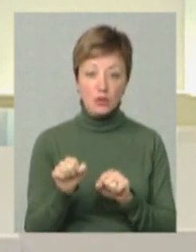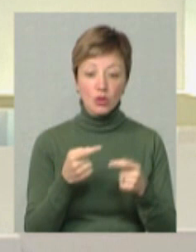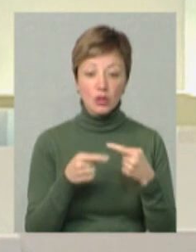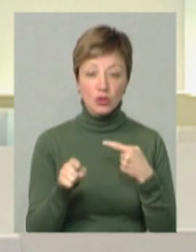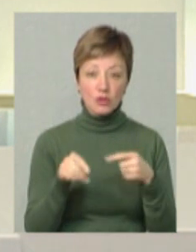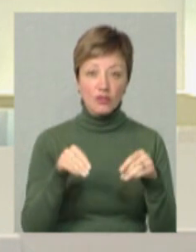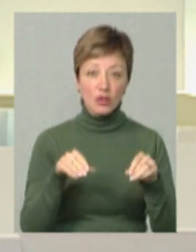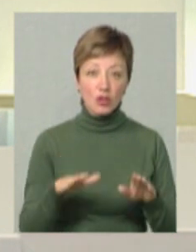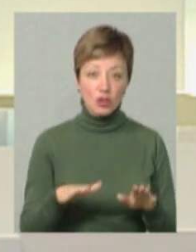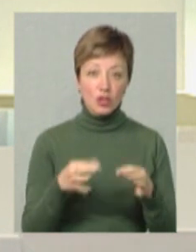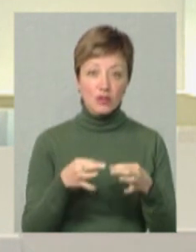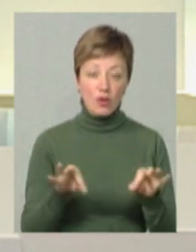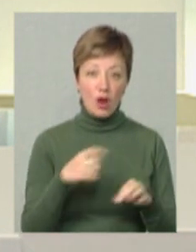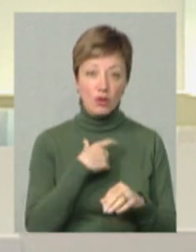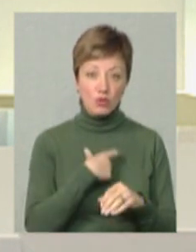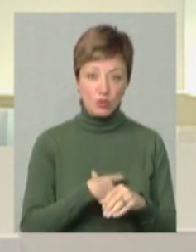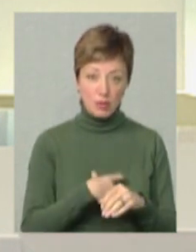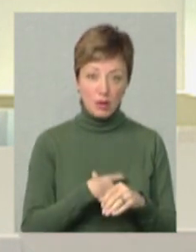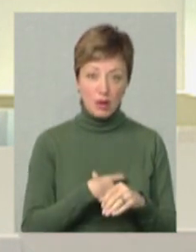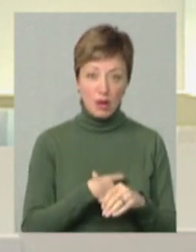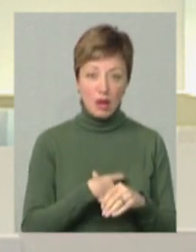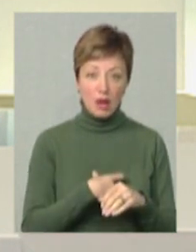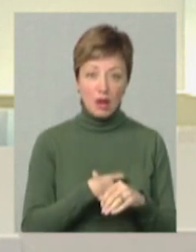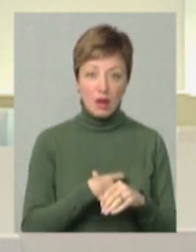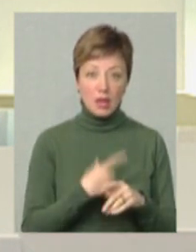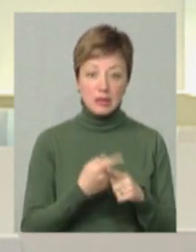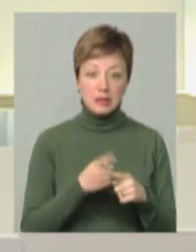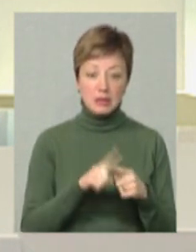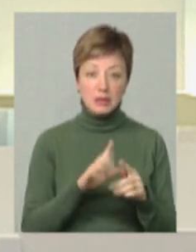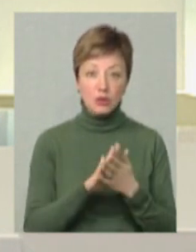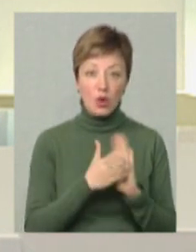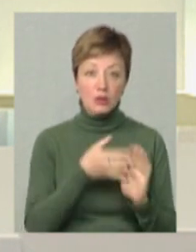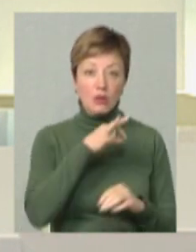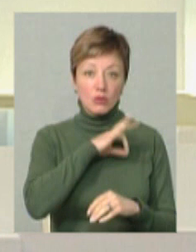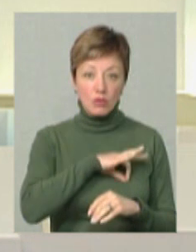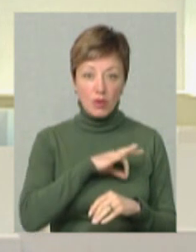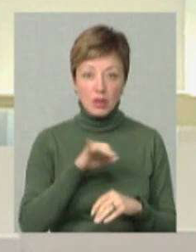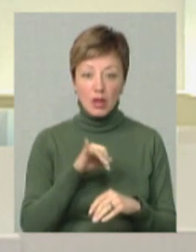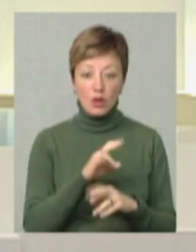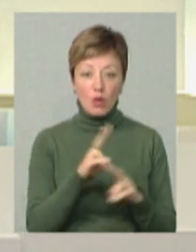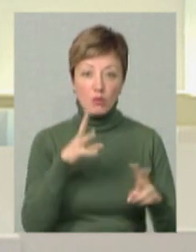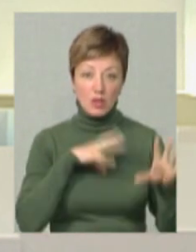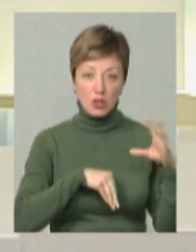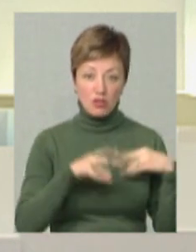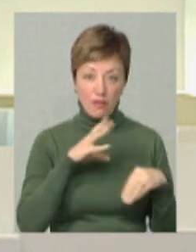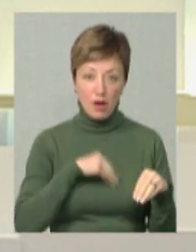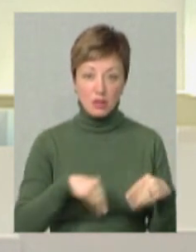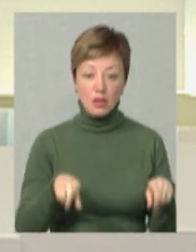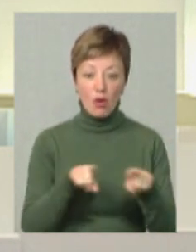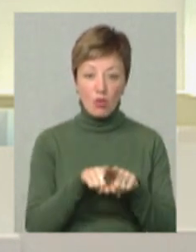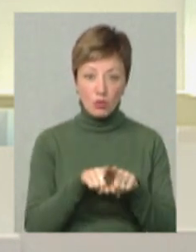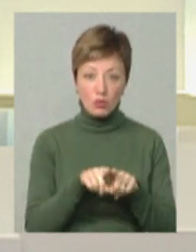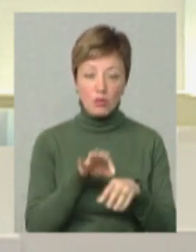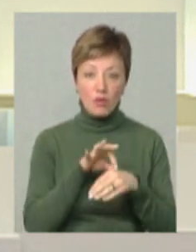інші вирішують і дозволяють собі на цій ситуації користуватися і на комусь наживатися. Також